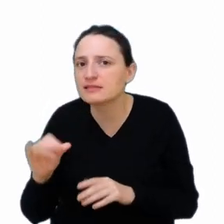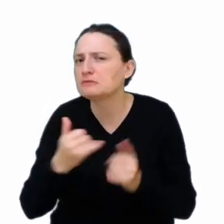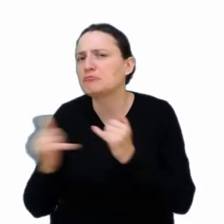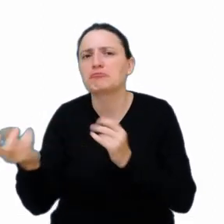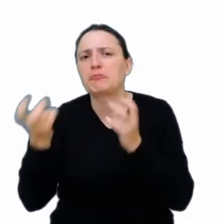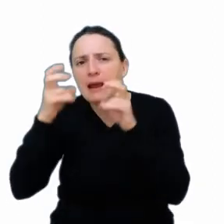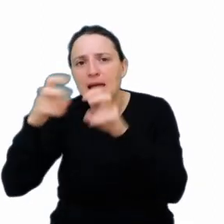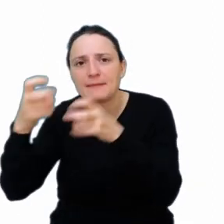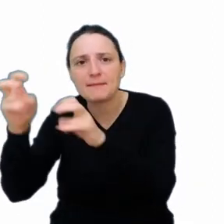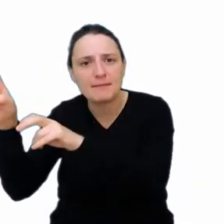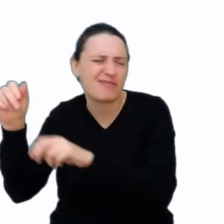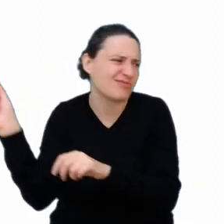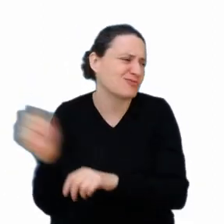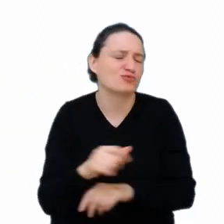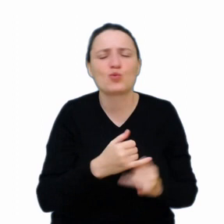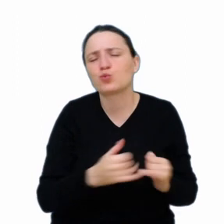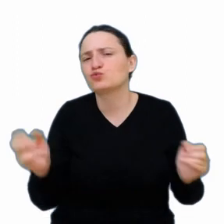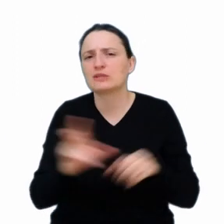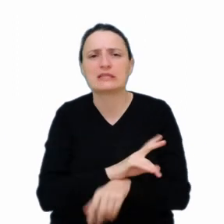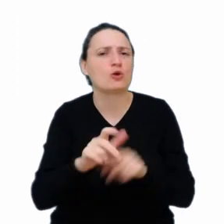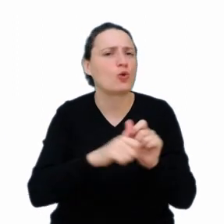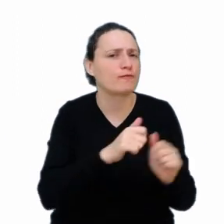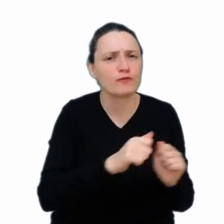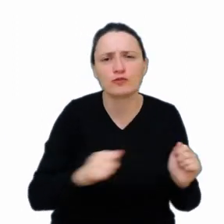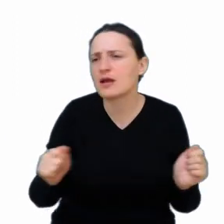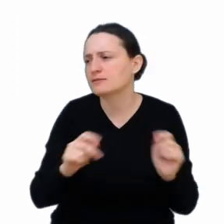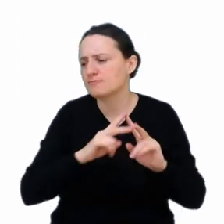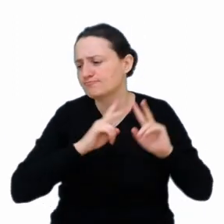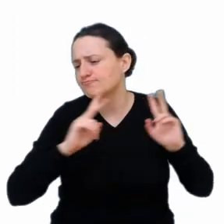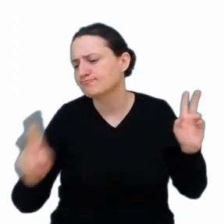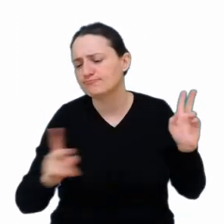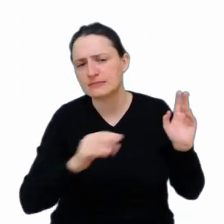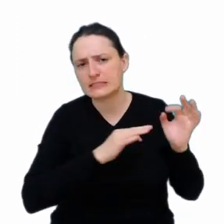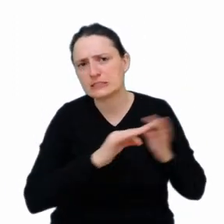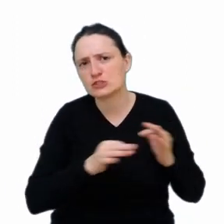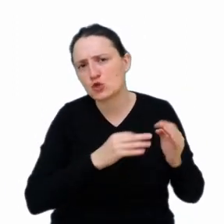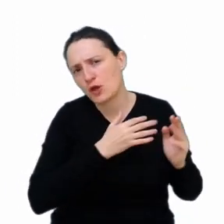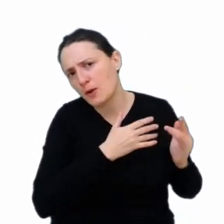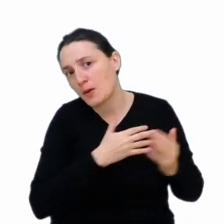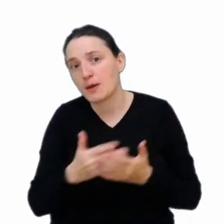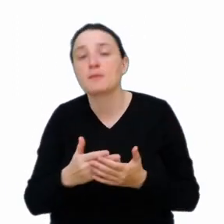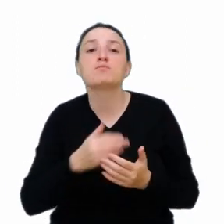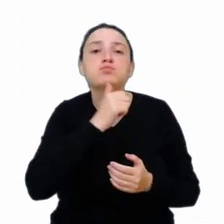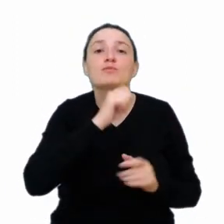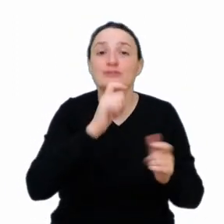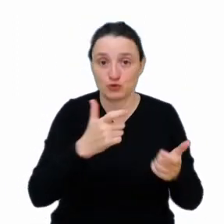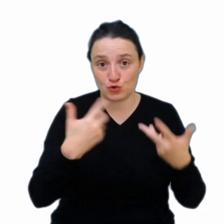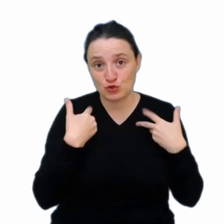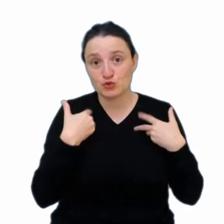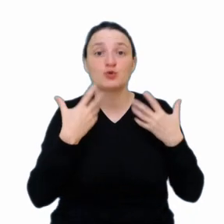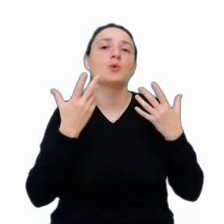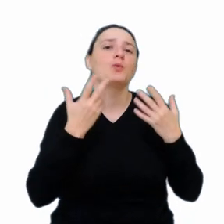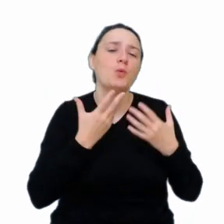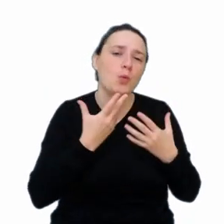czy jakichś rozwiązań technicznych przez całą historię naszego istnienia, próbowaliśmy albo ulżyć sobie w życiu, żeby pracować mniej,